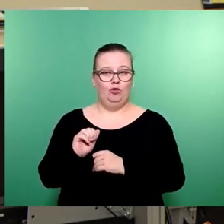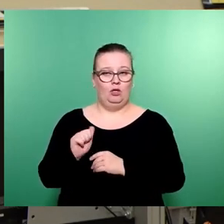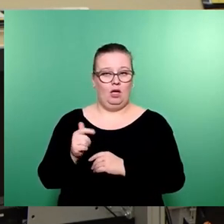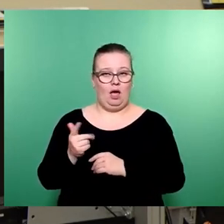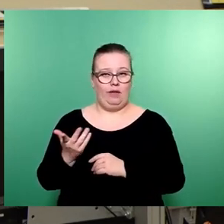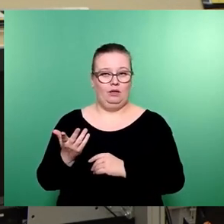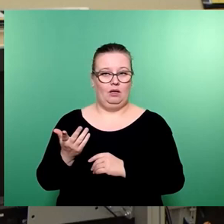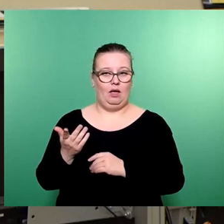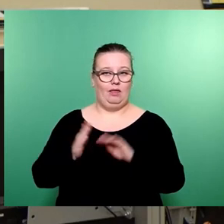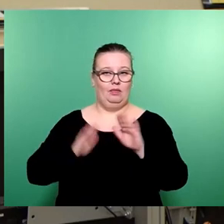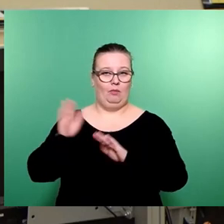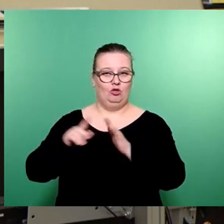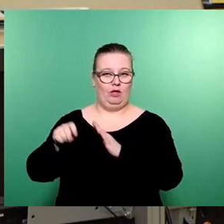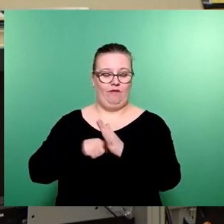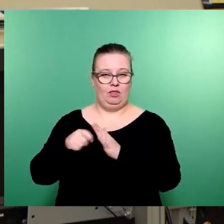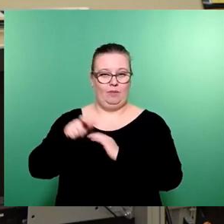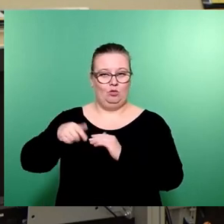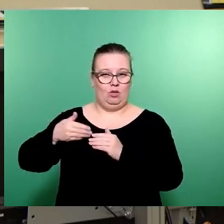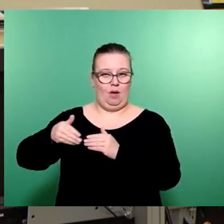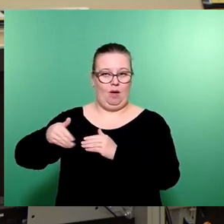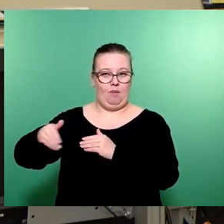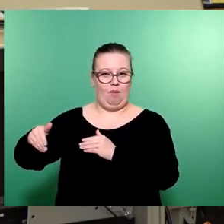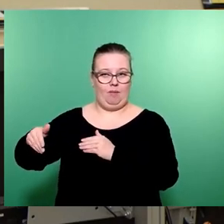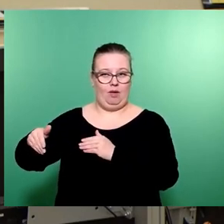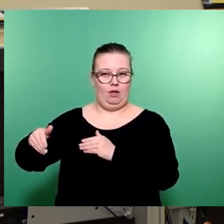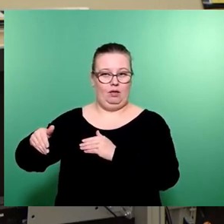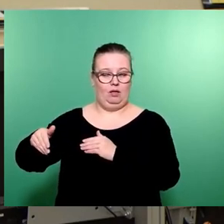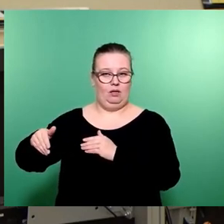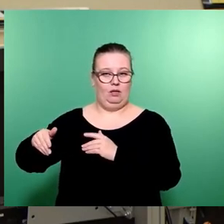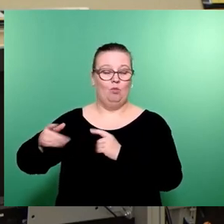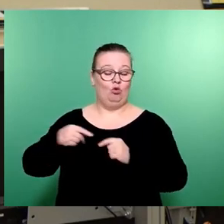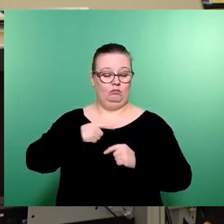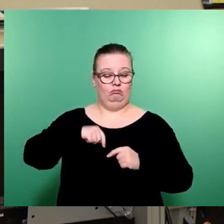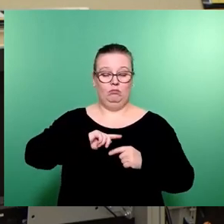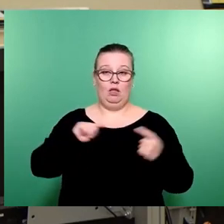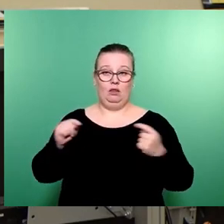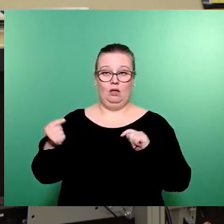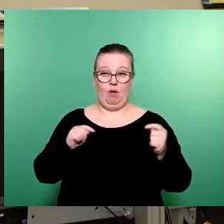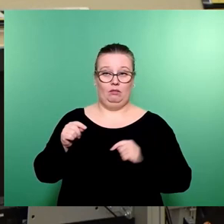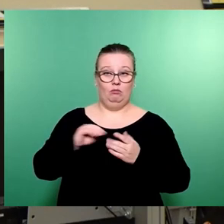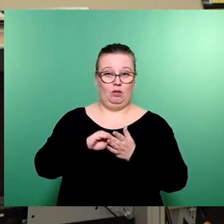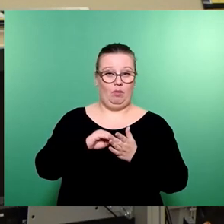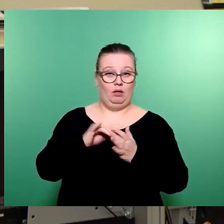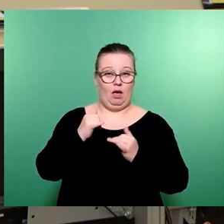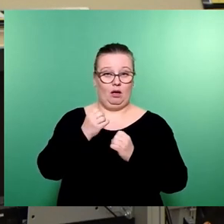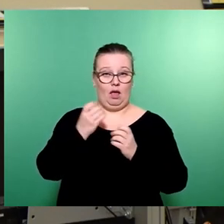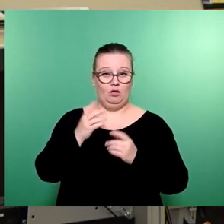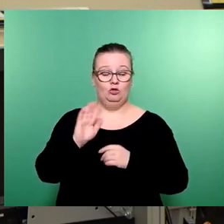demokratisch gewählter. Das gilt nicht nur für Debatten, wo wir jetzt mit dabei gewesen sind, sondern, und das trifft drei